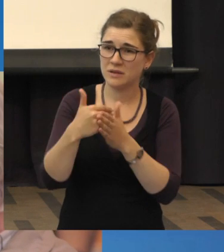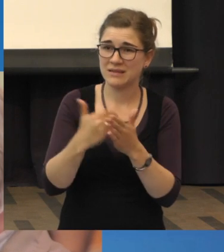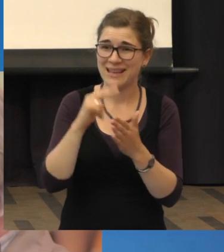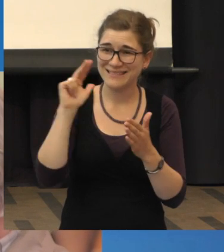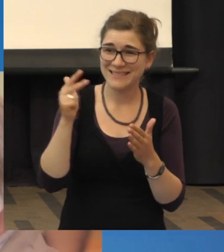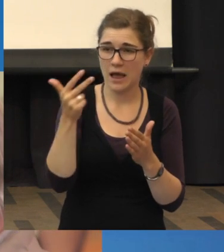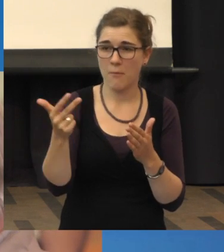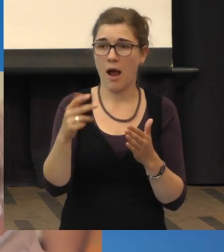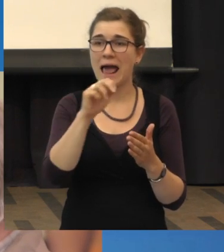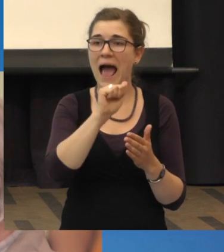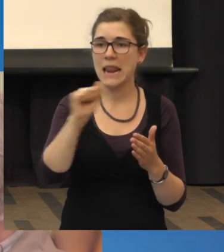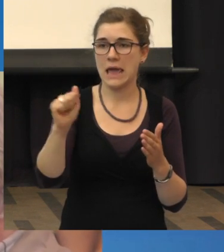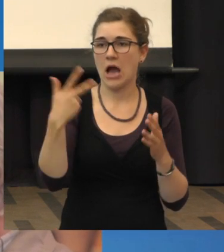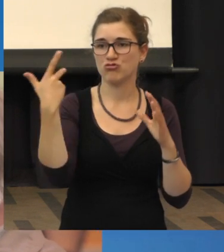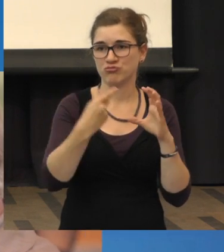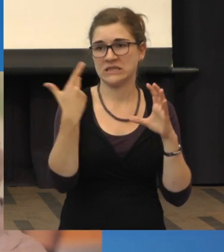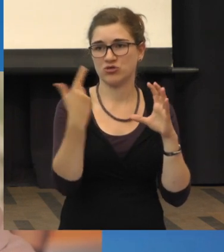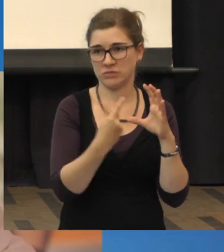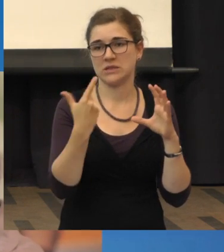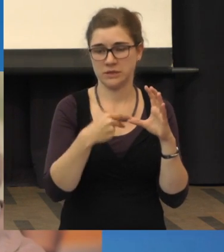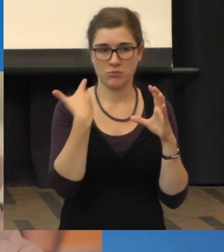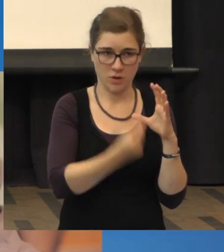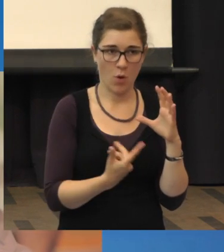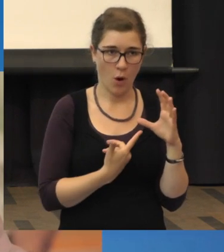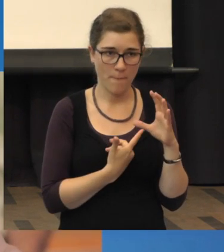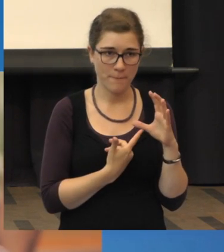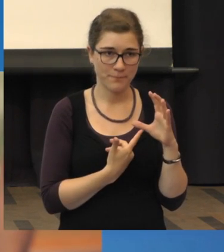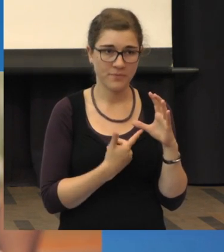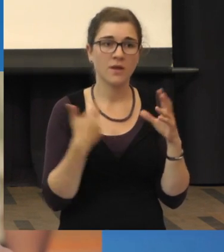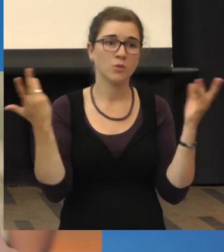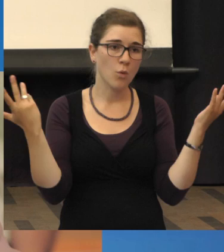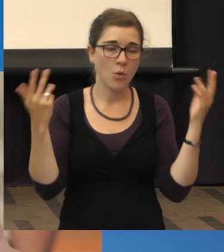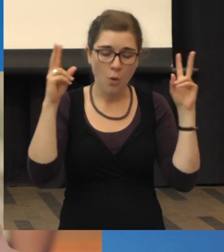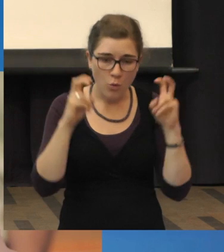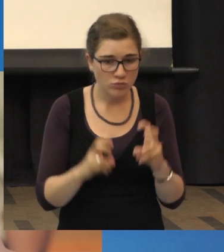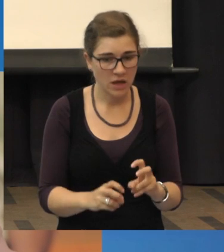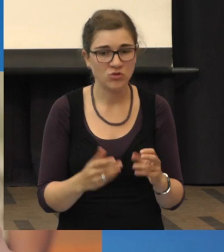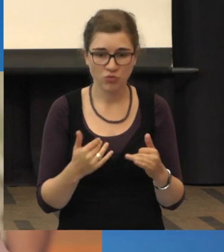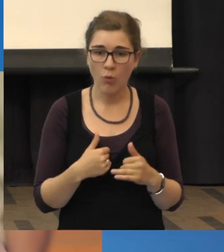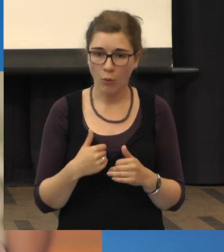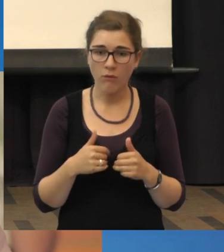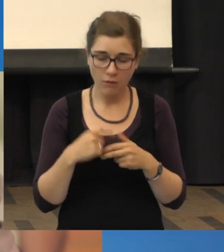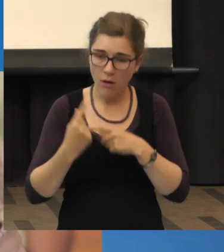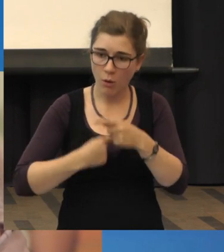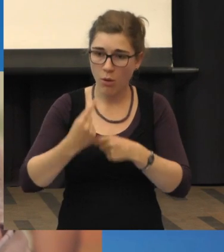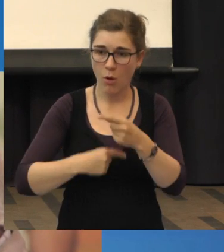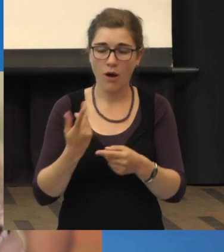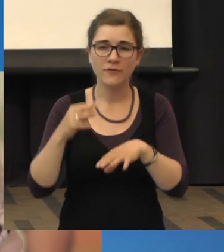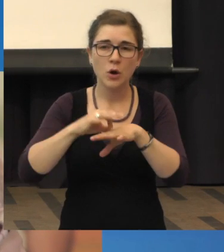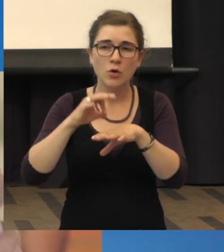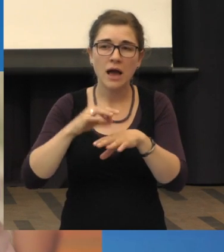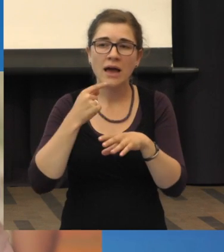-Spritzen gekriegt und stehe in der Untersuchung noch und der Arzt hat gesagt, es hat sich etwas